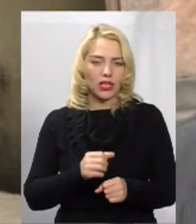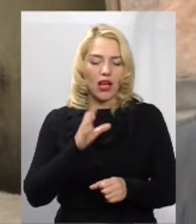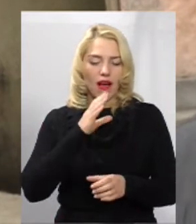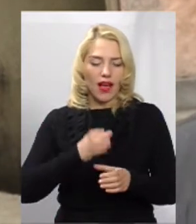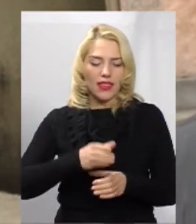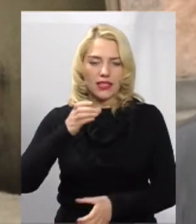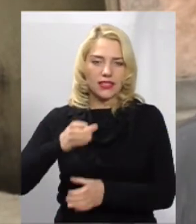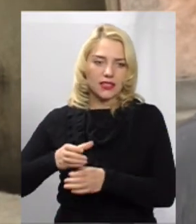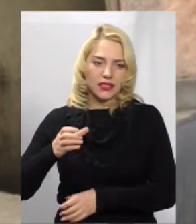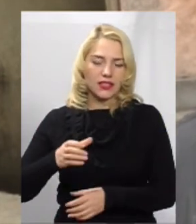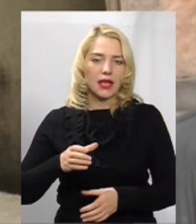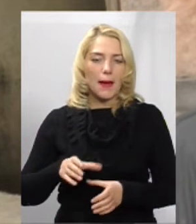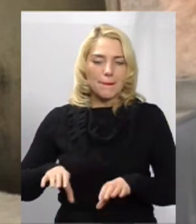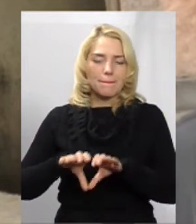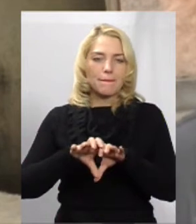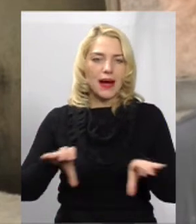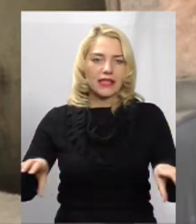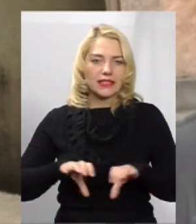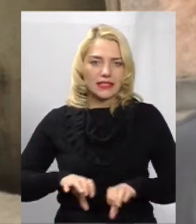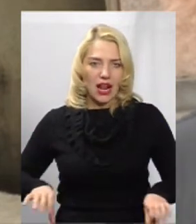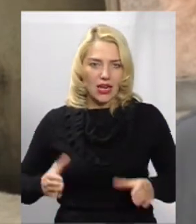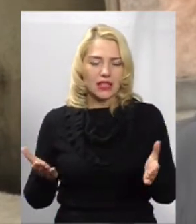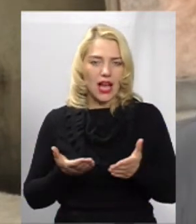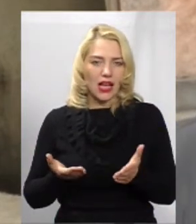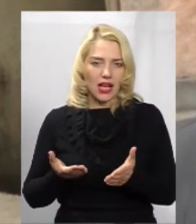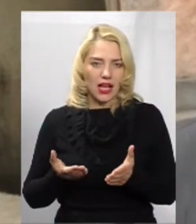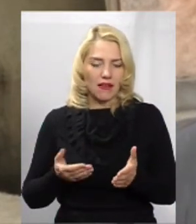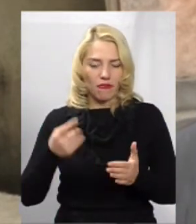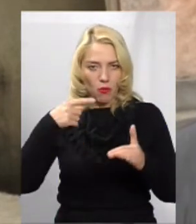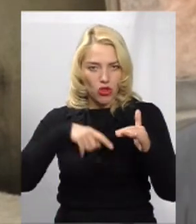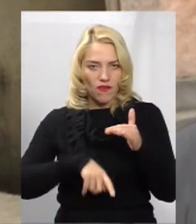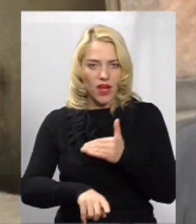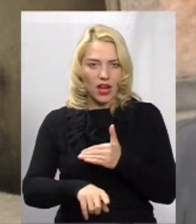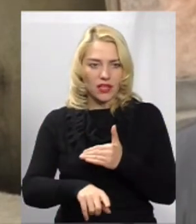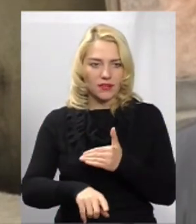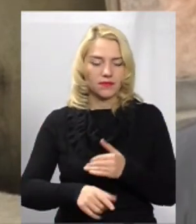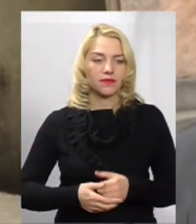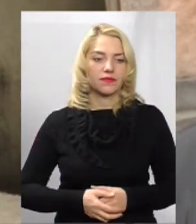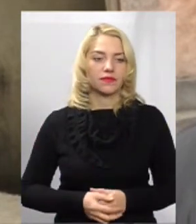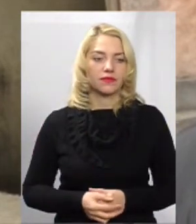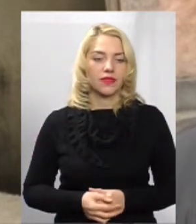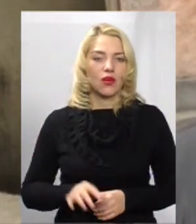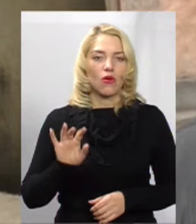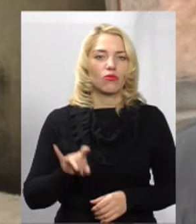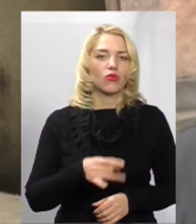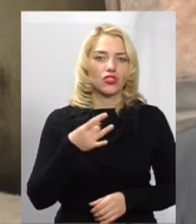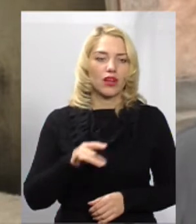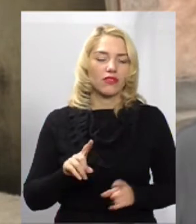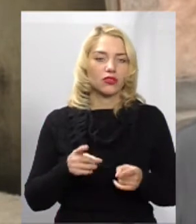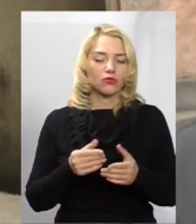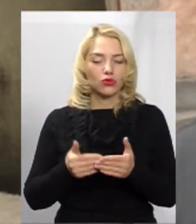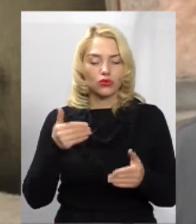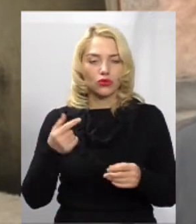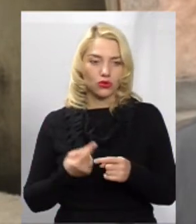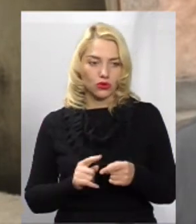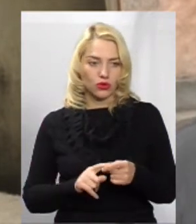магістраль, яка йде в підвалі будинку, поржавіла, тому що до того